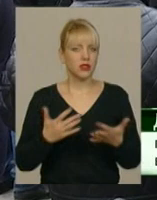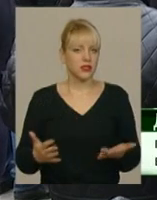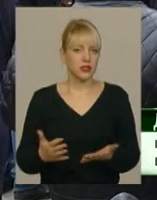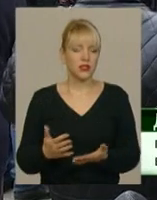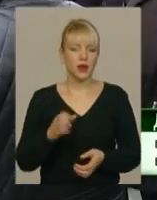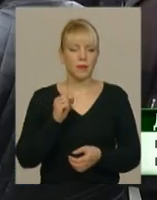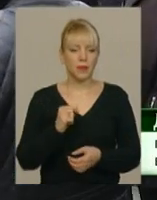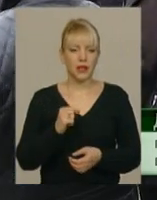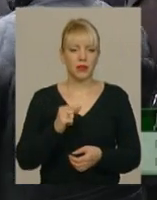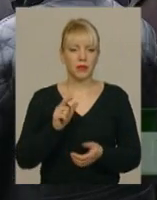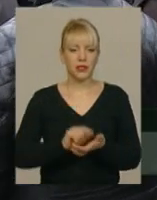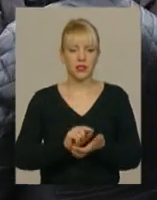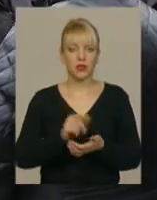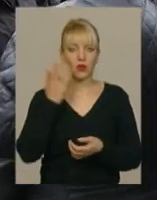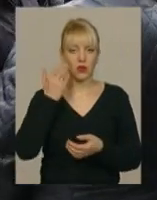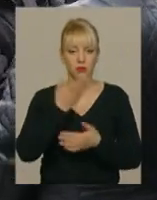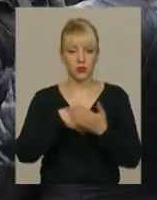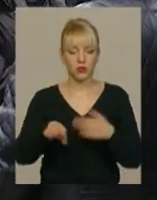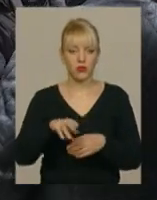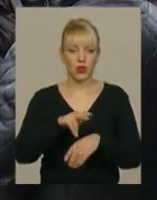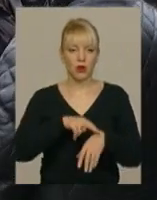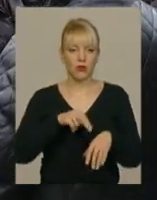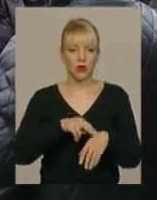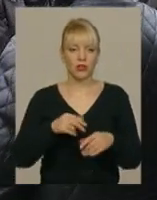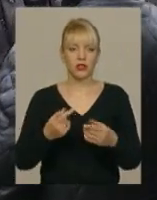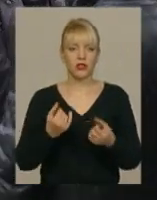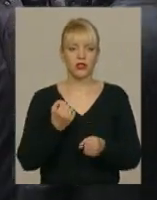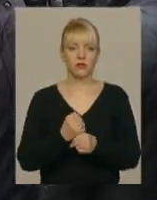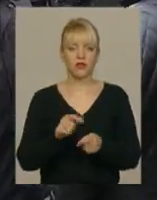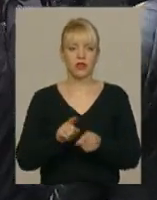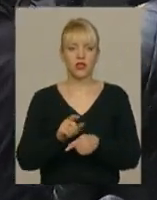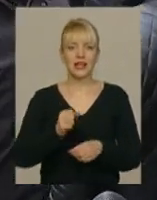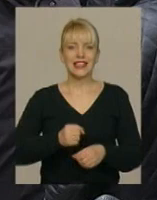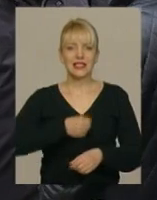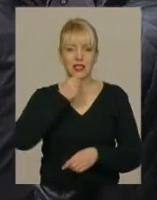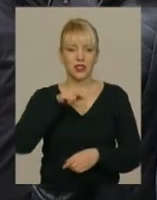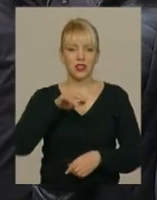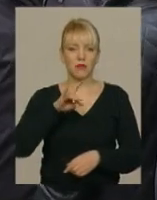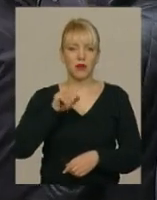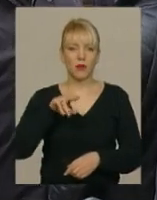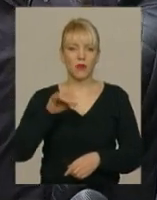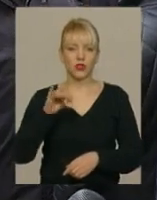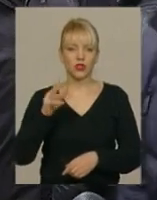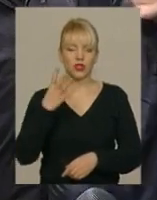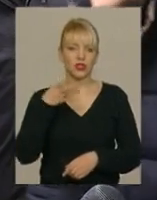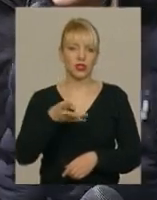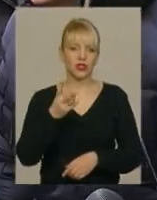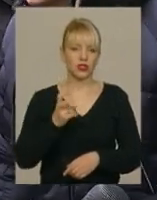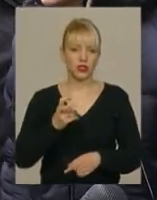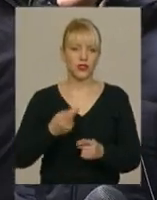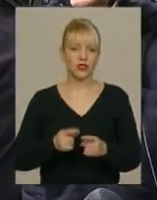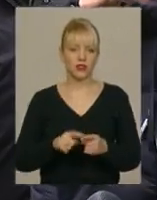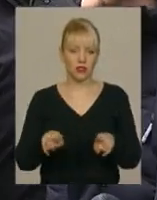пенсії. Коли пішов з поліцією, такий самий висловок, старший прапорчик, в нього 4 200. Ось така різниця.